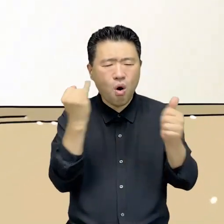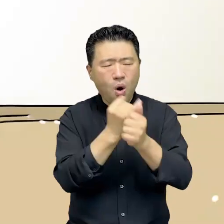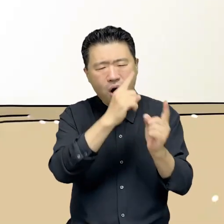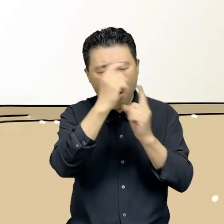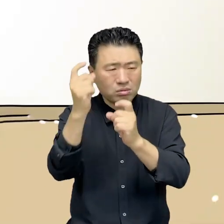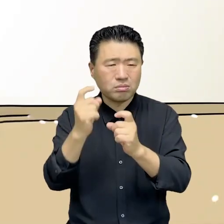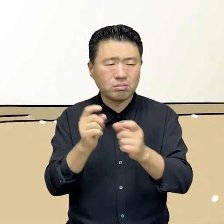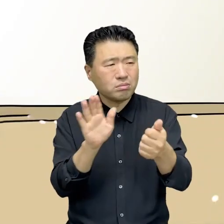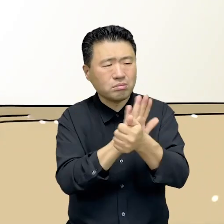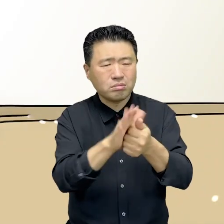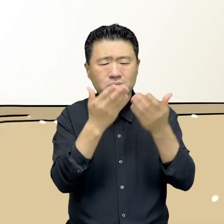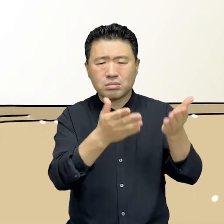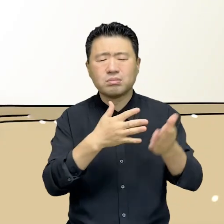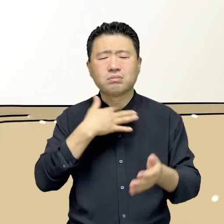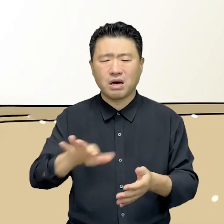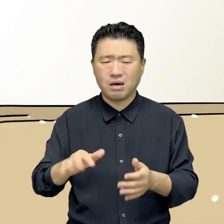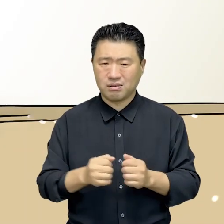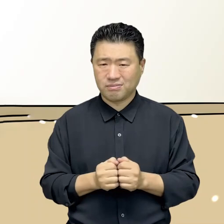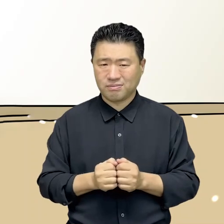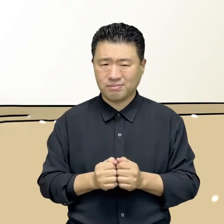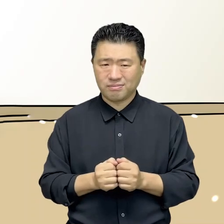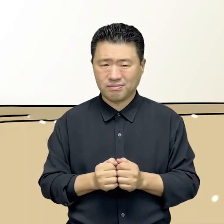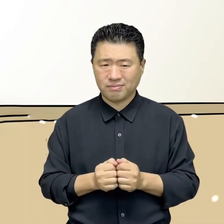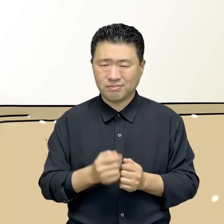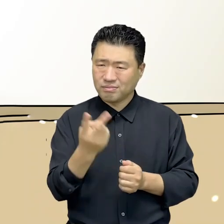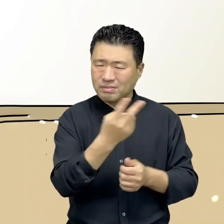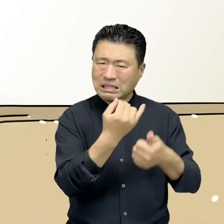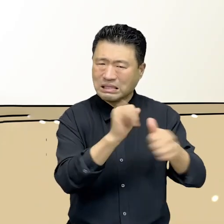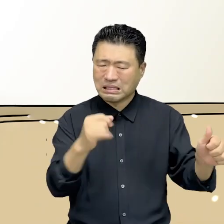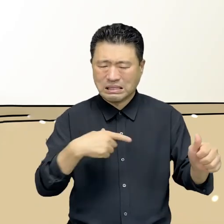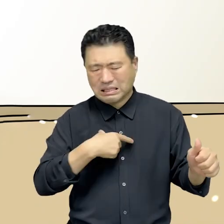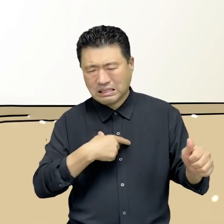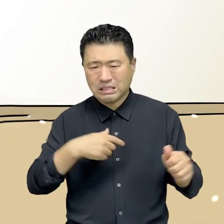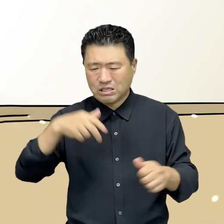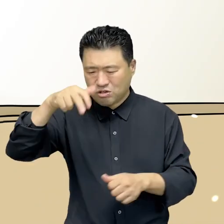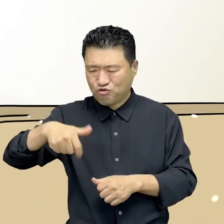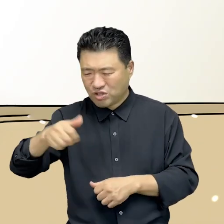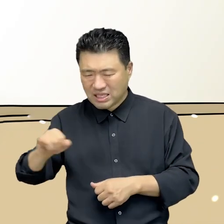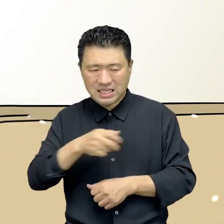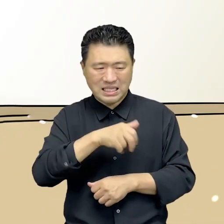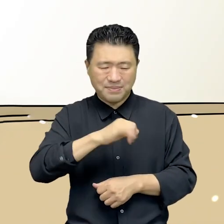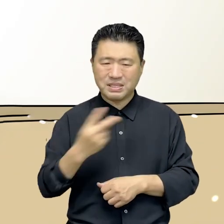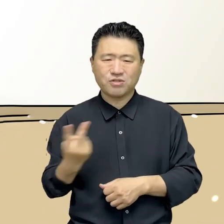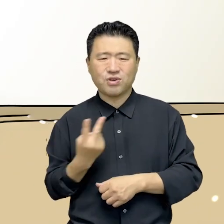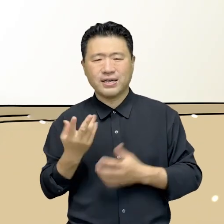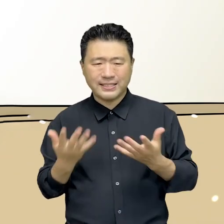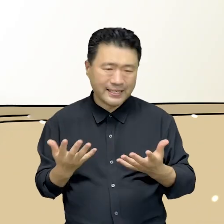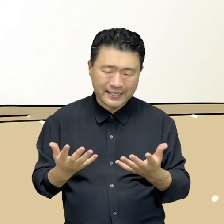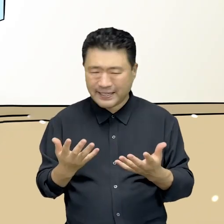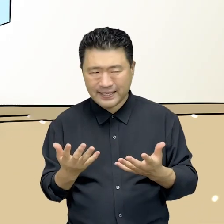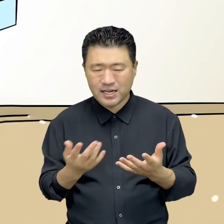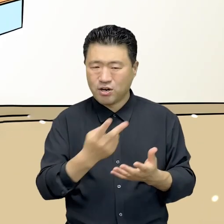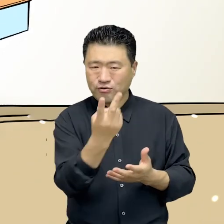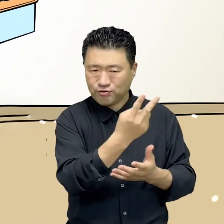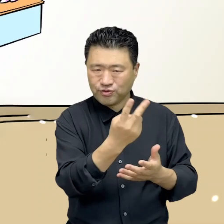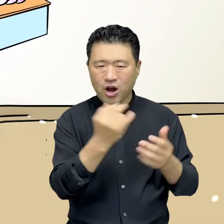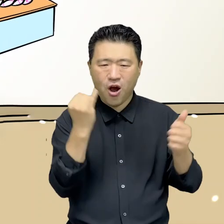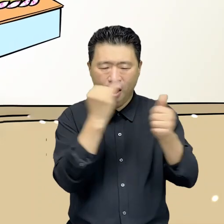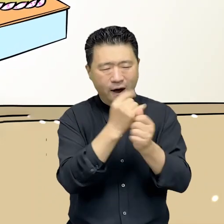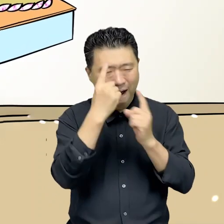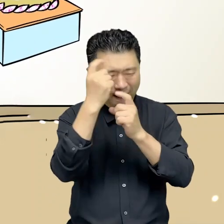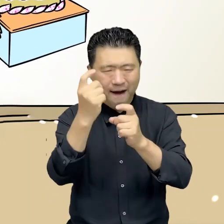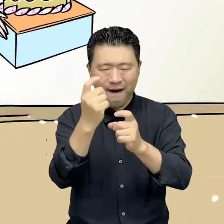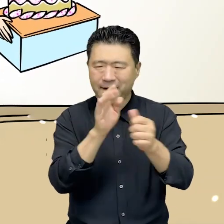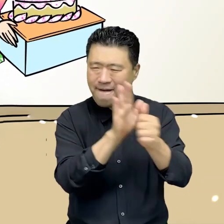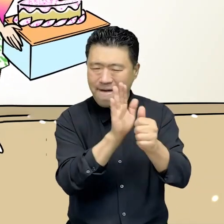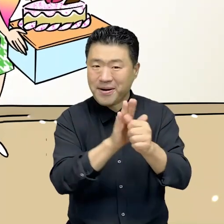결혼기념일을 챙긴 적이 없었다. 엄마, 아빠의 이혼이 싫은 준기와 지민은 엄마와 아빠의